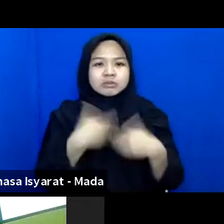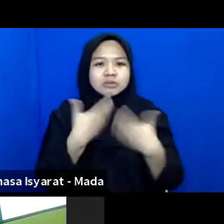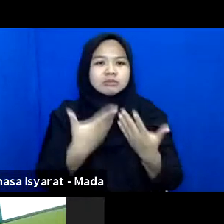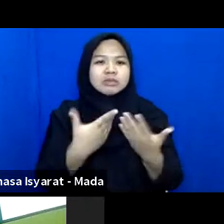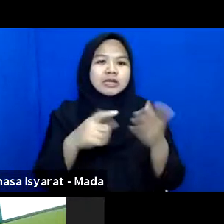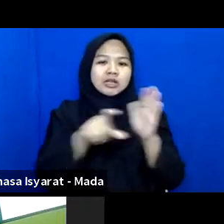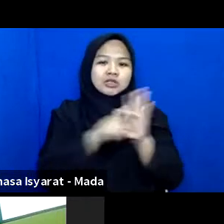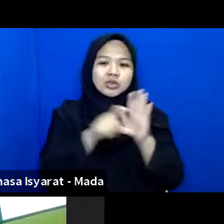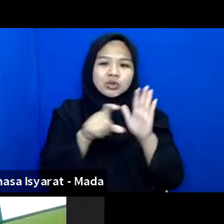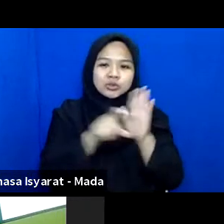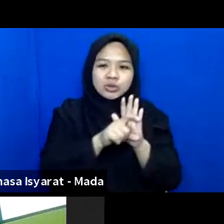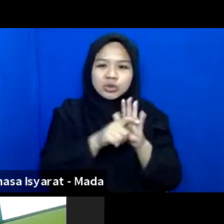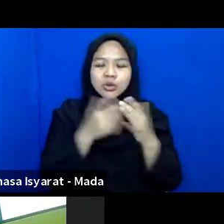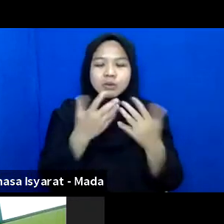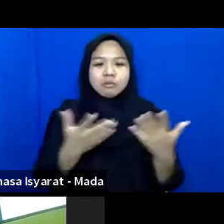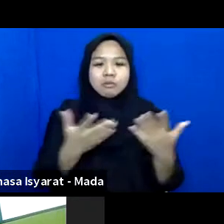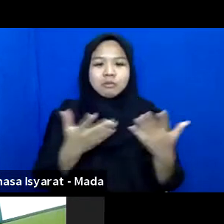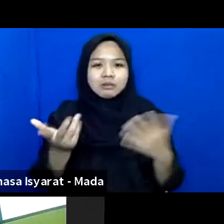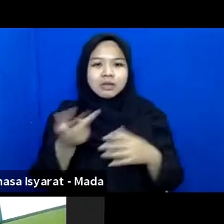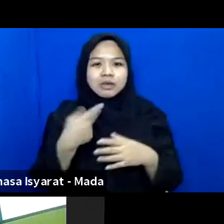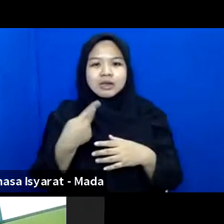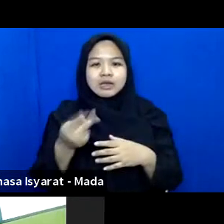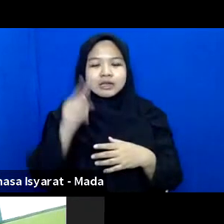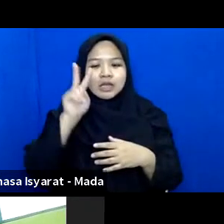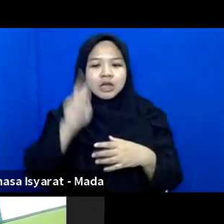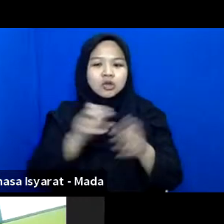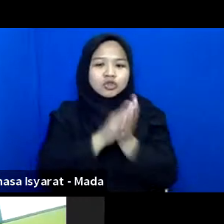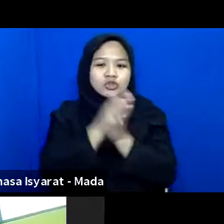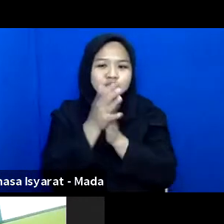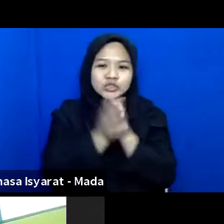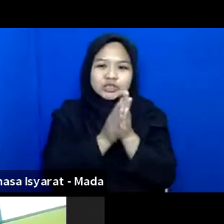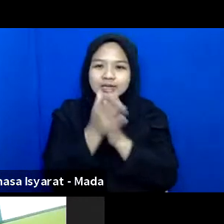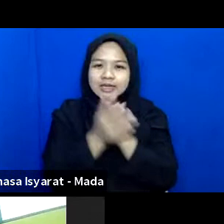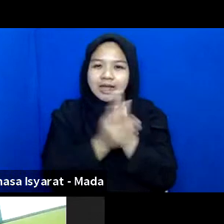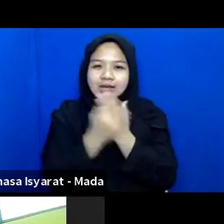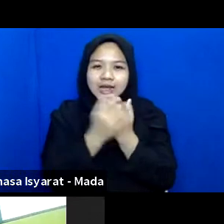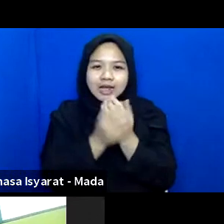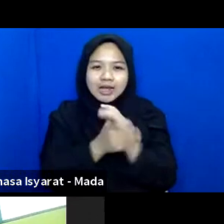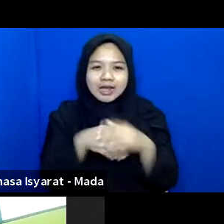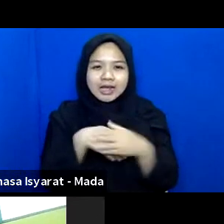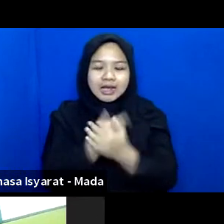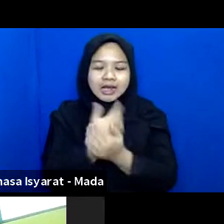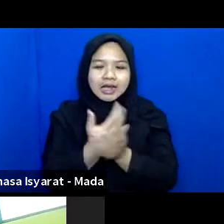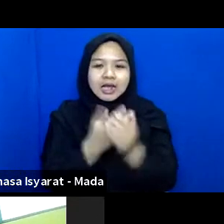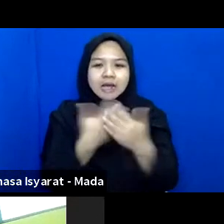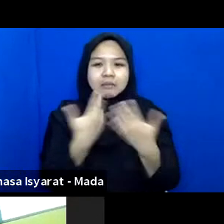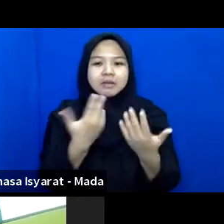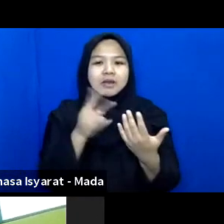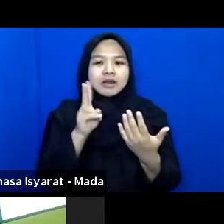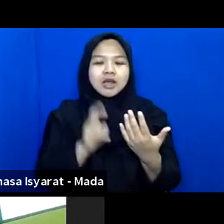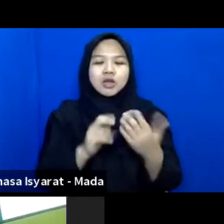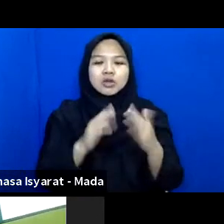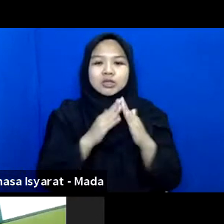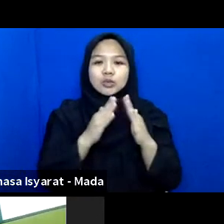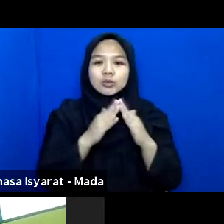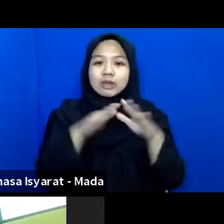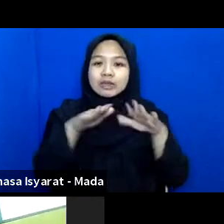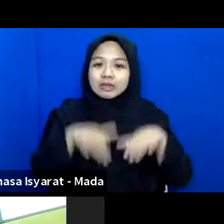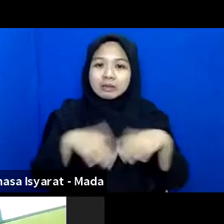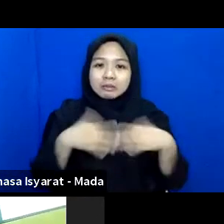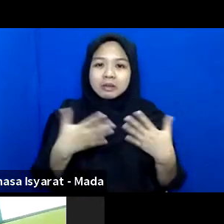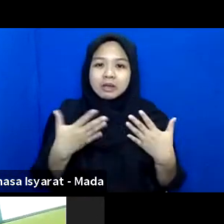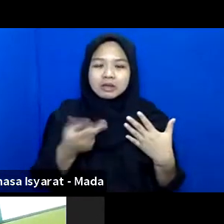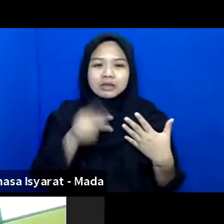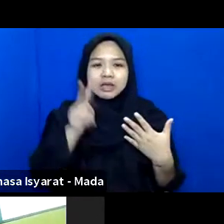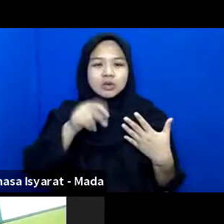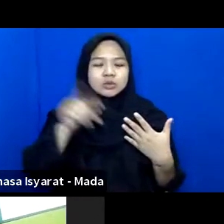Contoh Bagaimana Kita Harus Cuci Tangan Bagaimana Kita Harus Tinggal Di Rumah Kemudian Kita